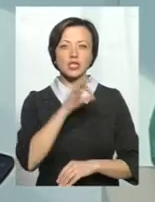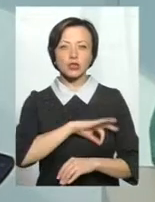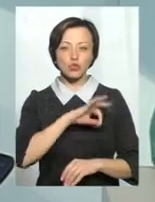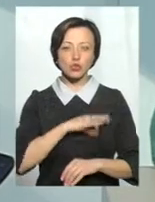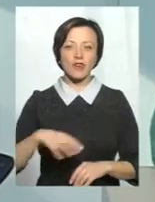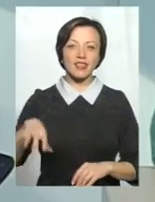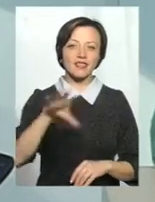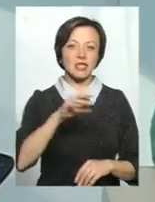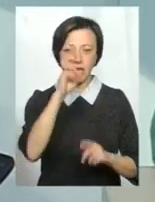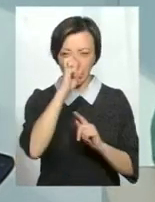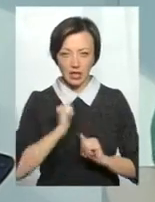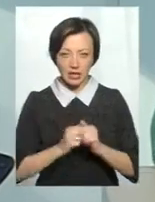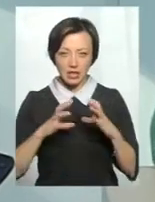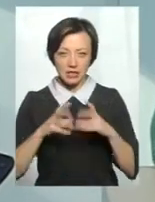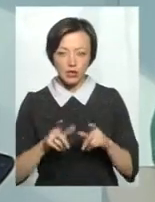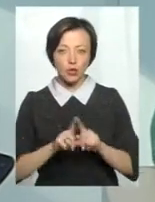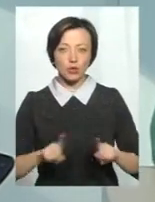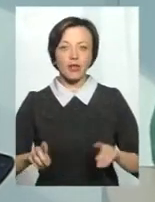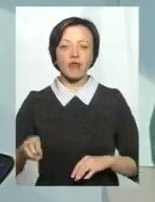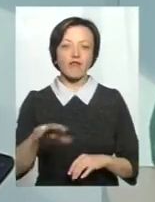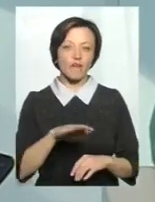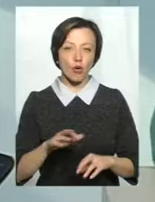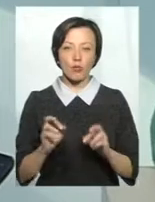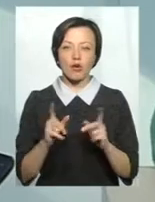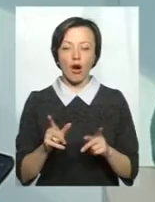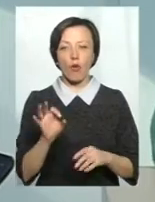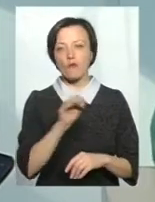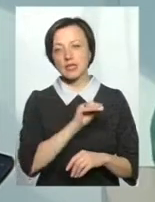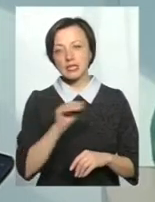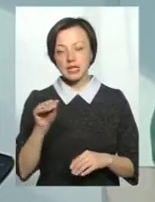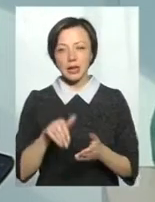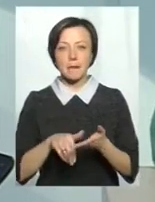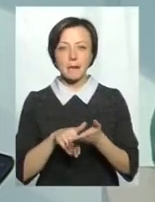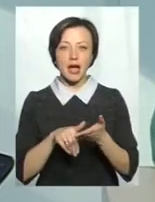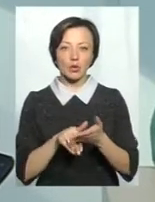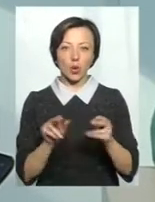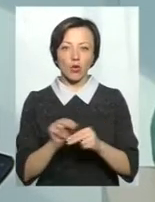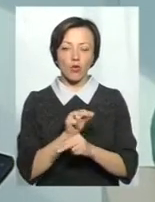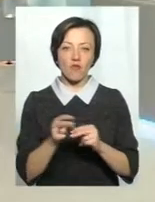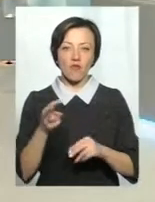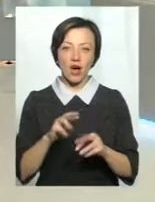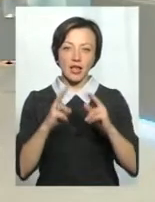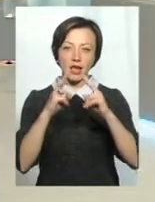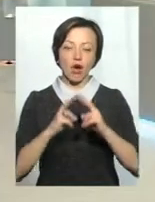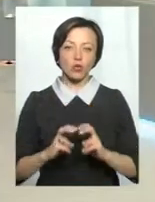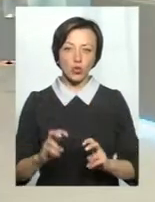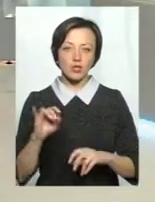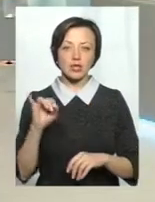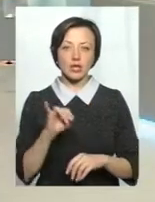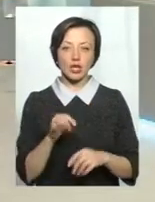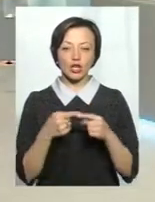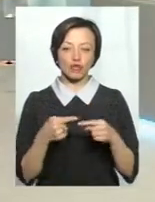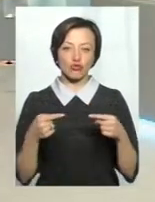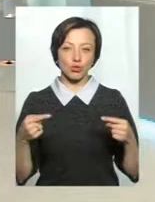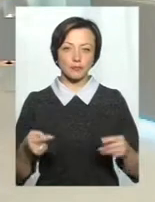в всіх країнах світу і особливо в Європі як офіційний метод лікування, діагностики та